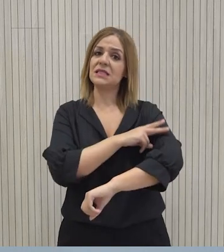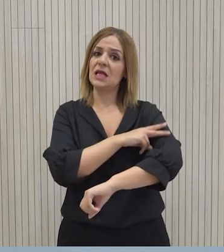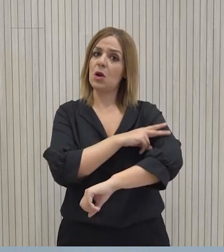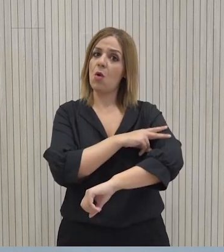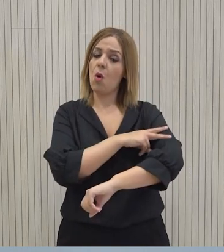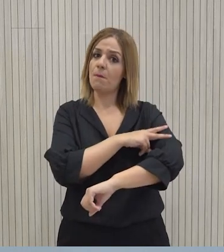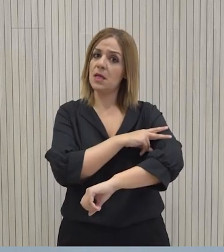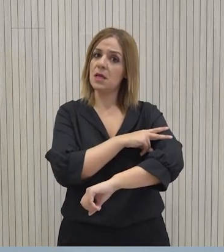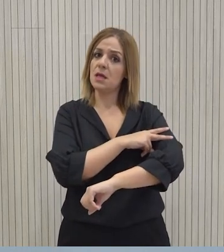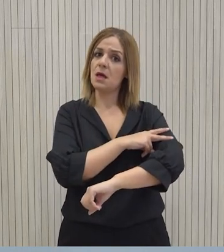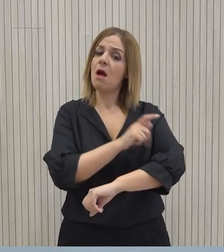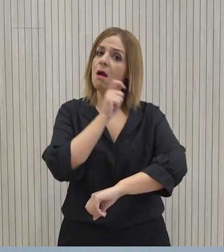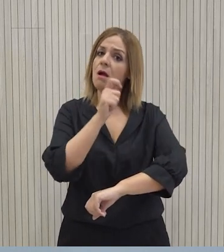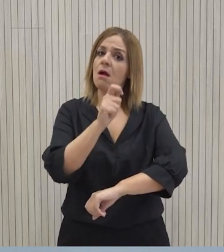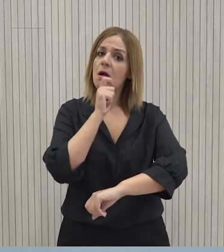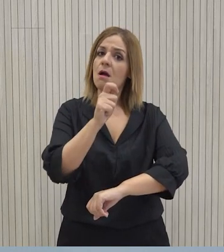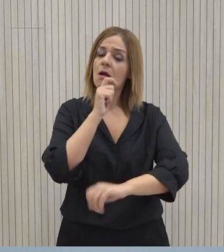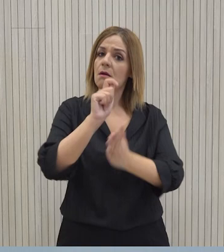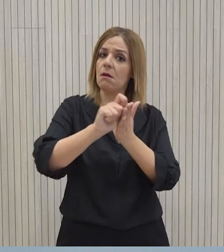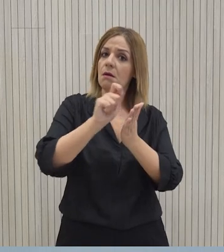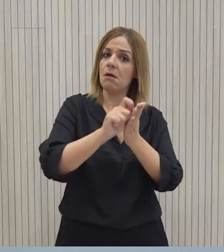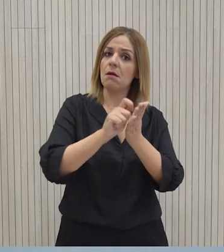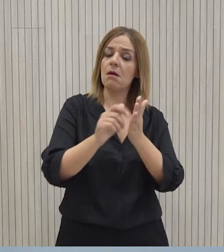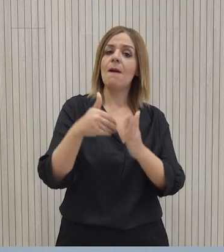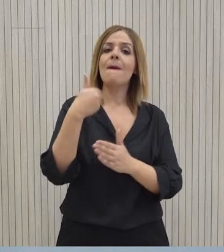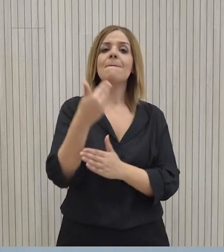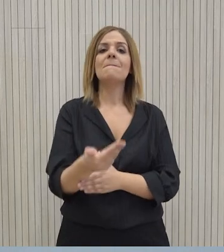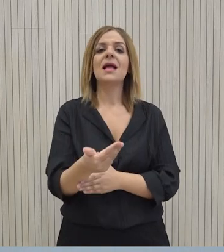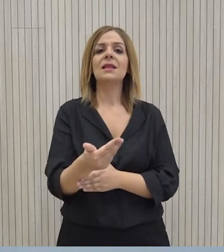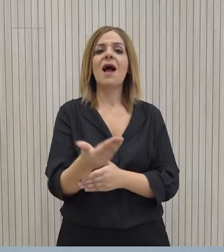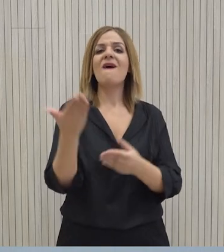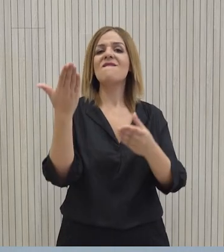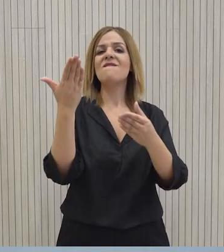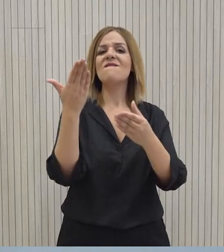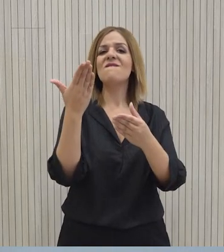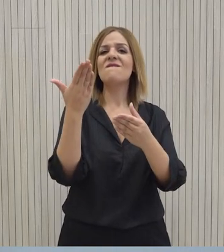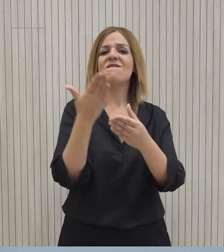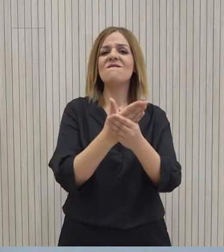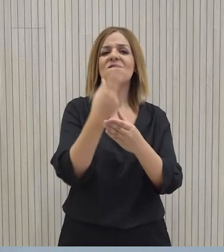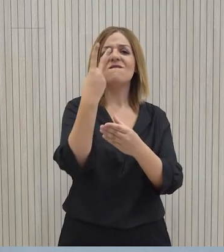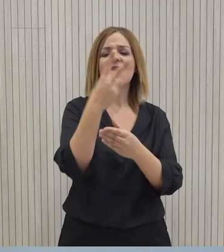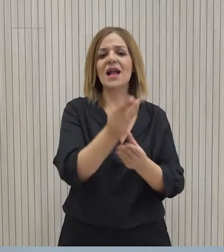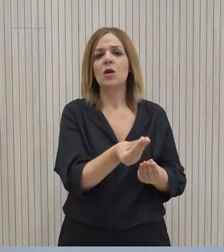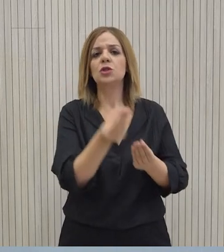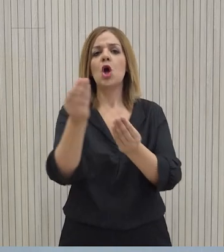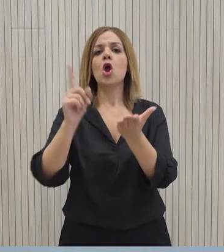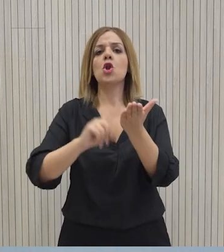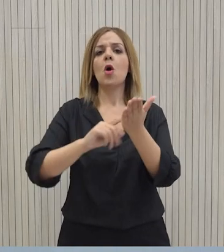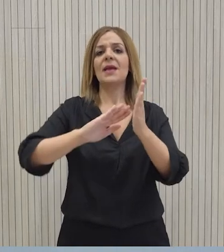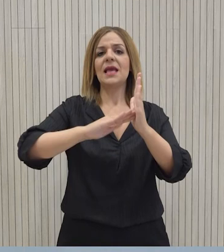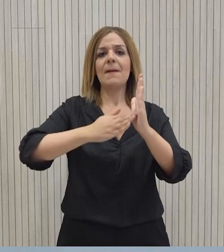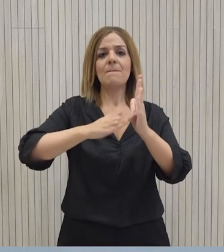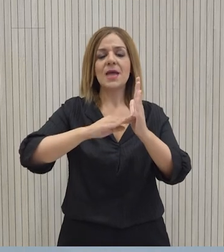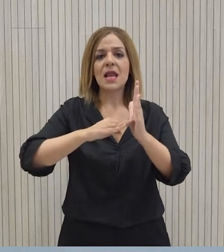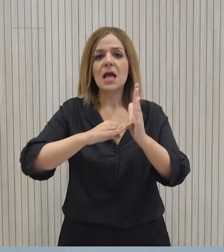και έχει δώσει την κατάθεσή του και ακολούθως η κατάθεση με τον φάκελο του του Κοκύπρου Ιηγόρου έχει οδηγηθεί στη νομική υπηρεσία και